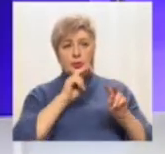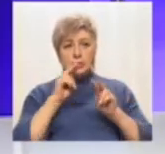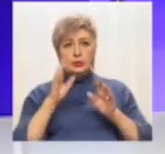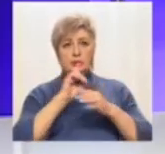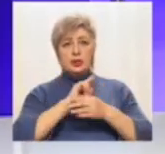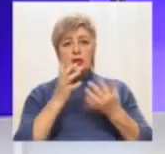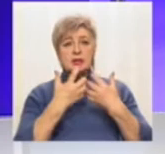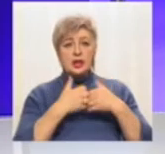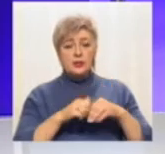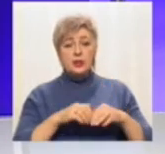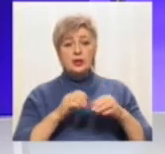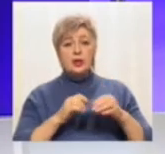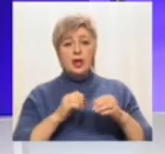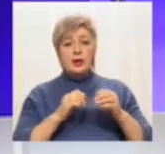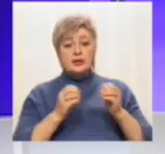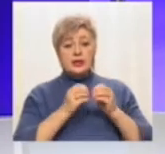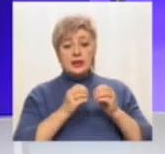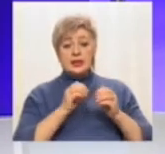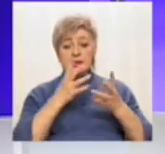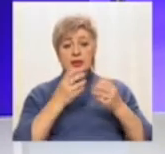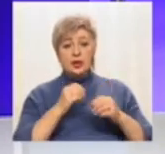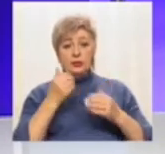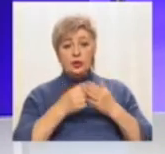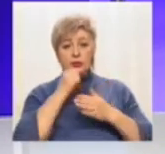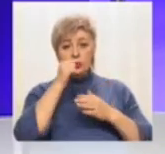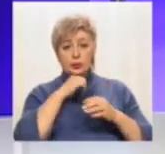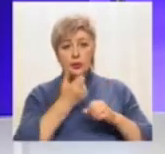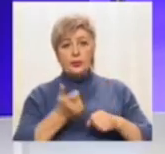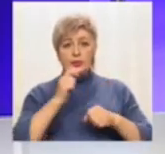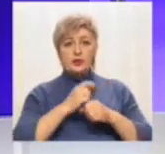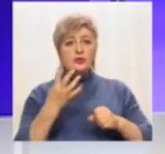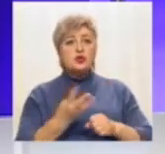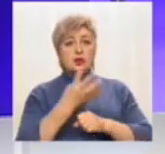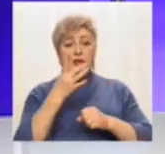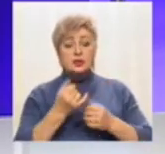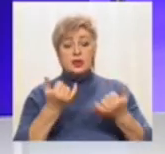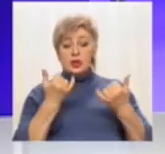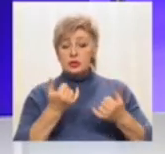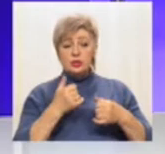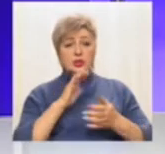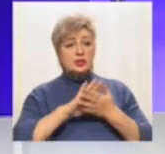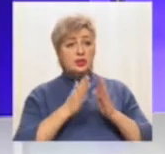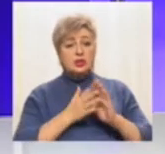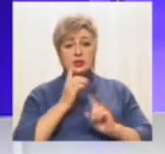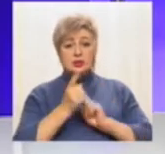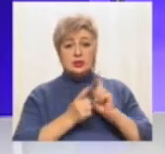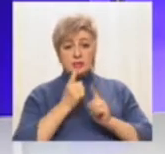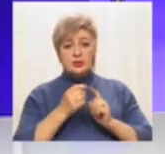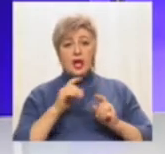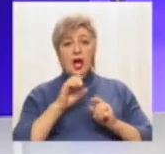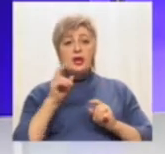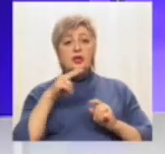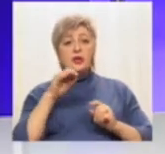днів нового року норма була перевищена у 4 рази. Станом на сьогодні ситуація не змінилася. Діоксид азоту – забруднювач